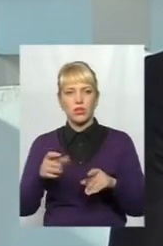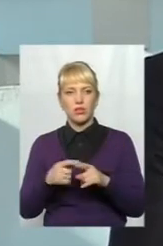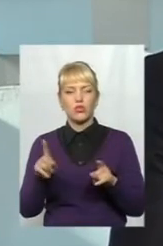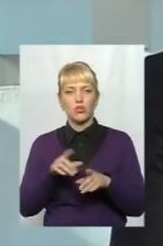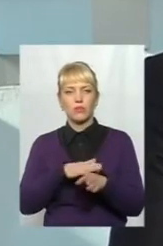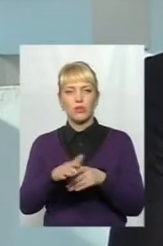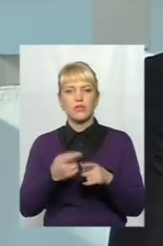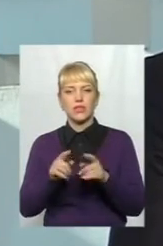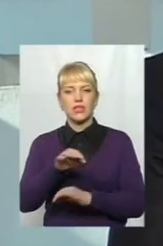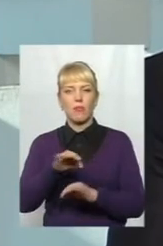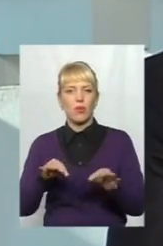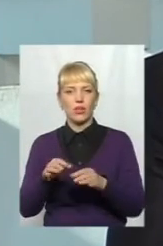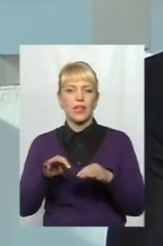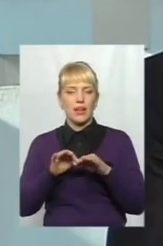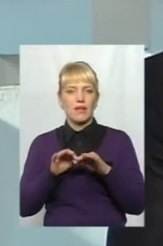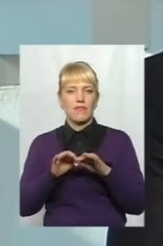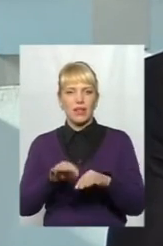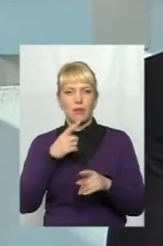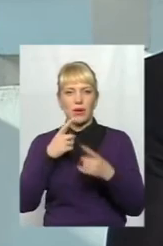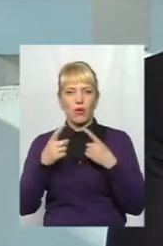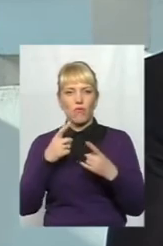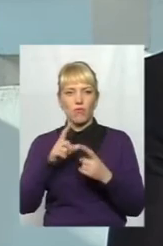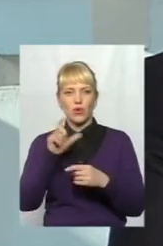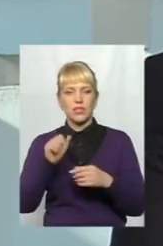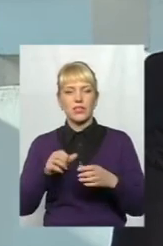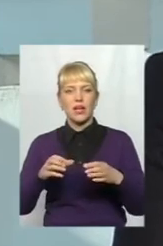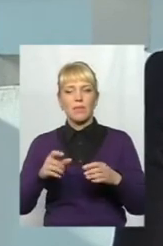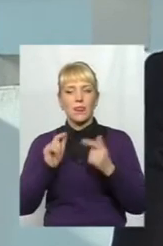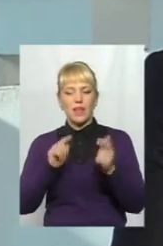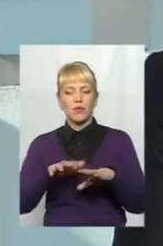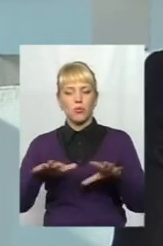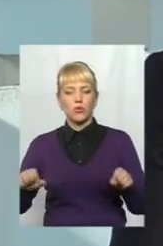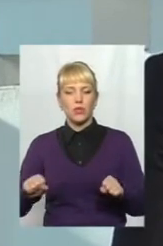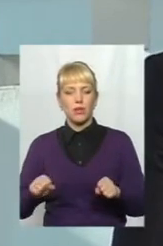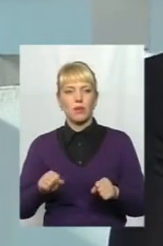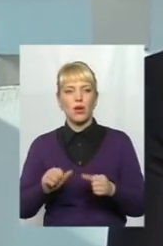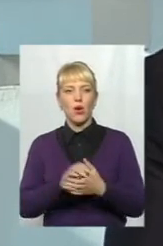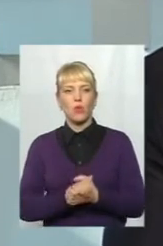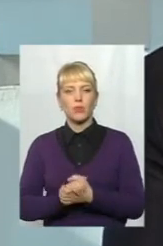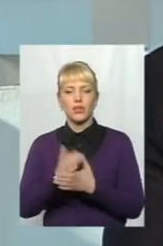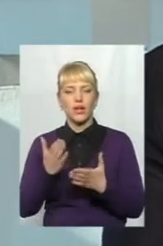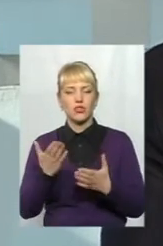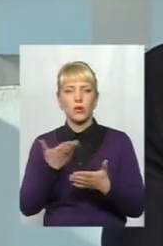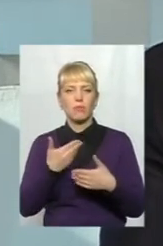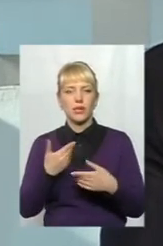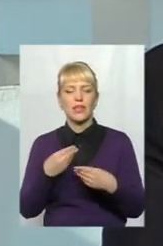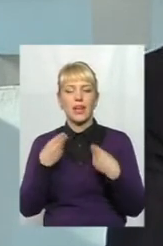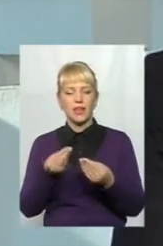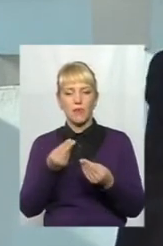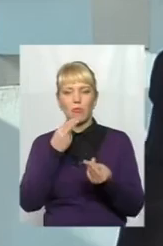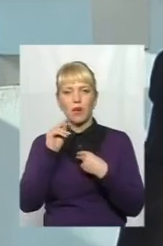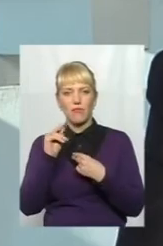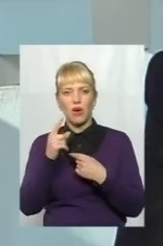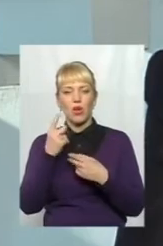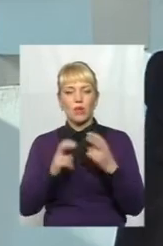реалізувати оцей проєкт, вели переговори з антиментопольним комітетом, тобто, якщо ми не відзначаємо і не даємо перевагу конкретно якомусь підприємцю,